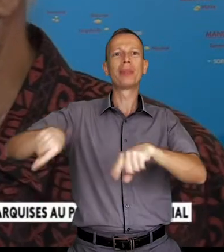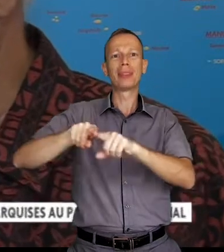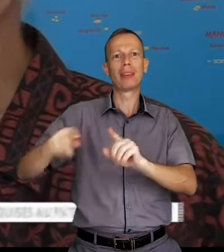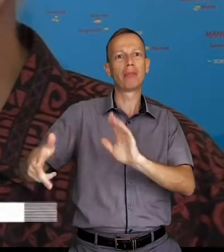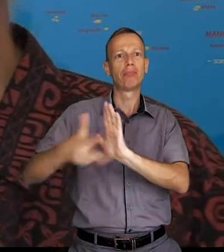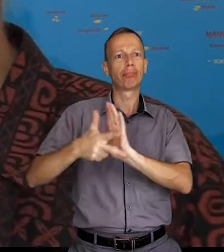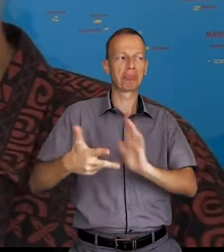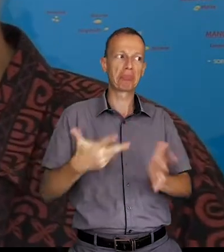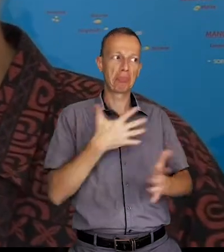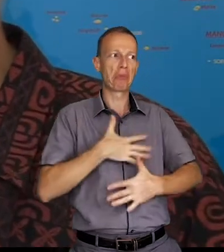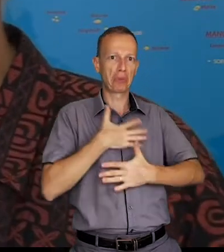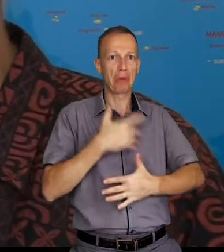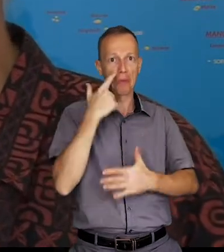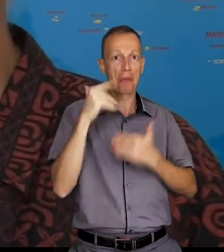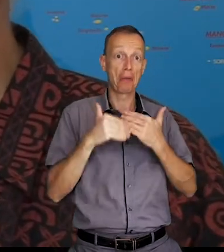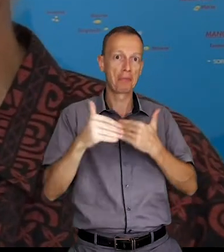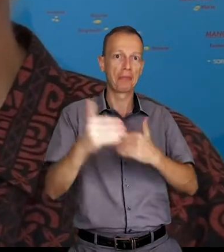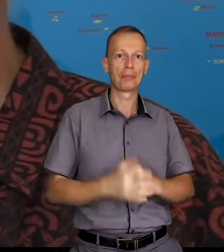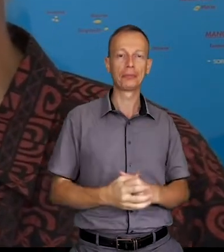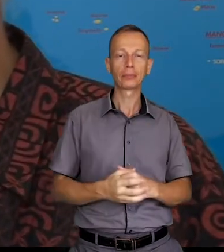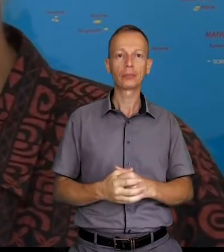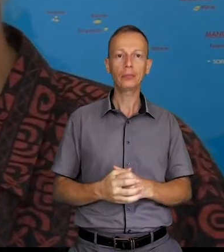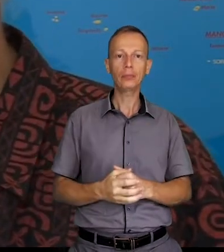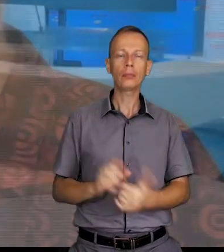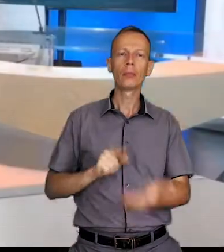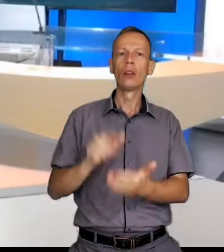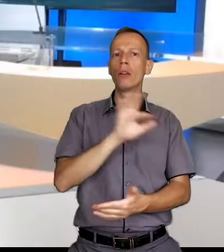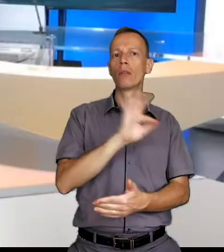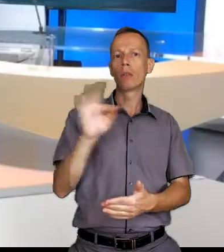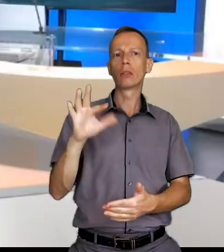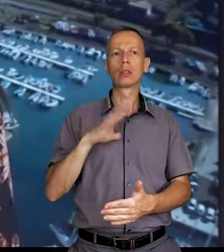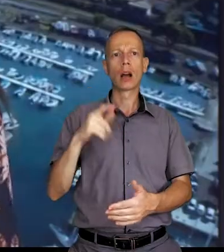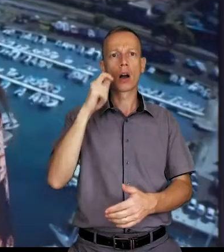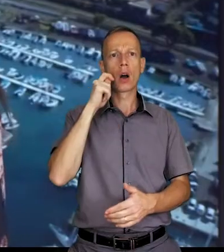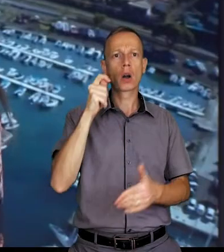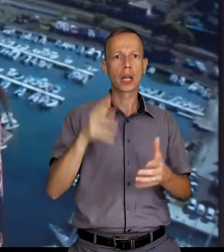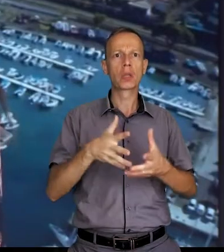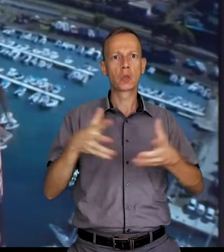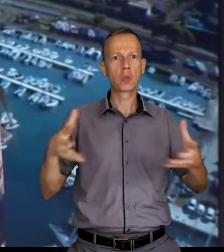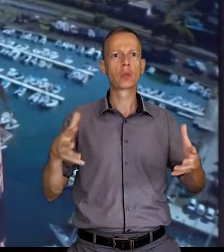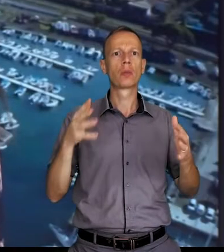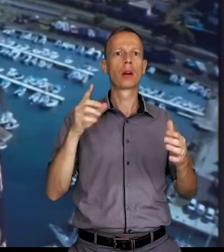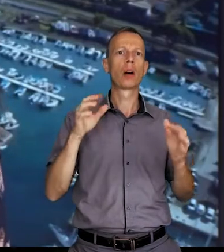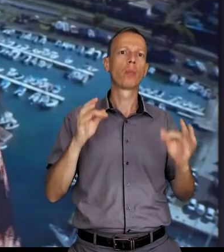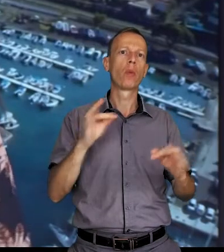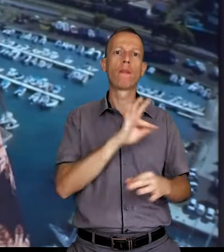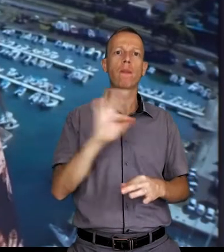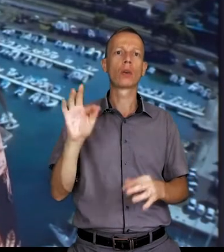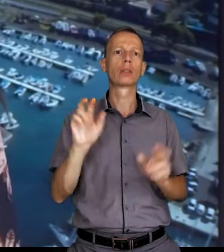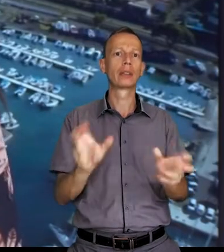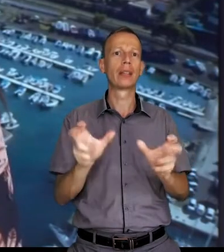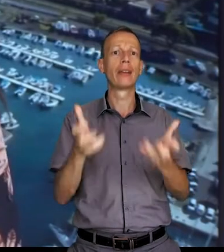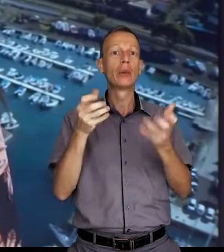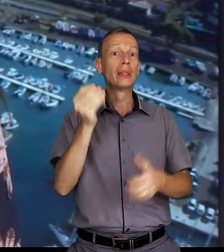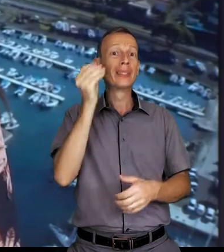du dossier a pu satisfaire le comité des biens français. En France toujours, cette enquête de grande envergure maintenant lancée